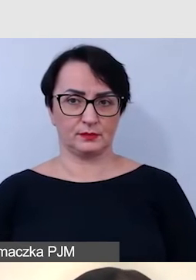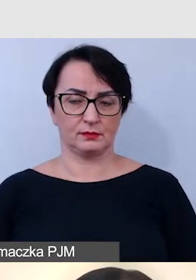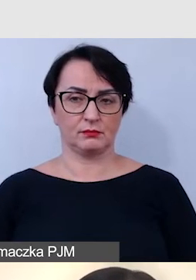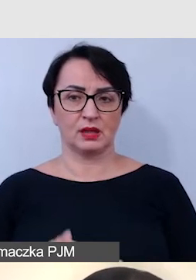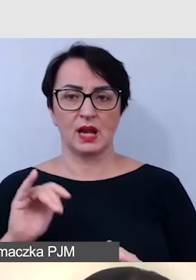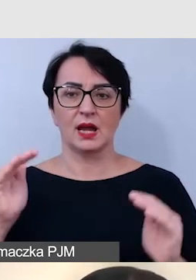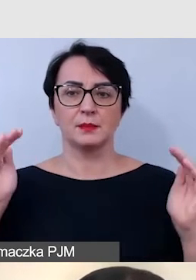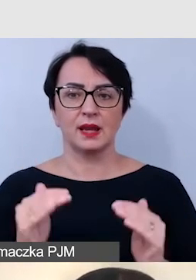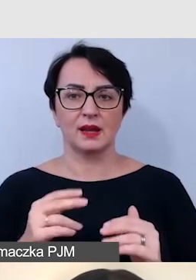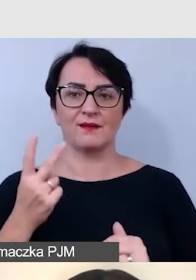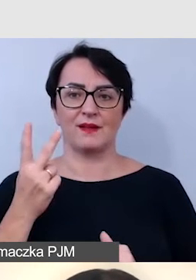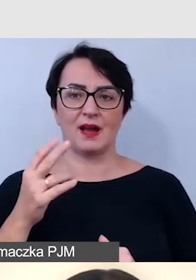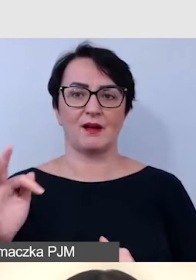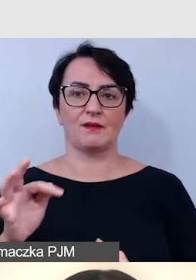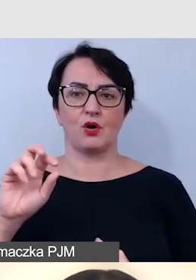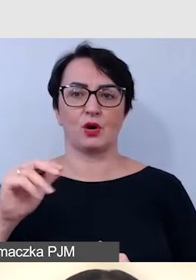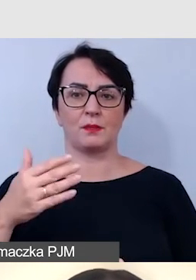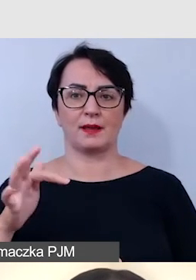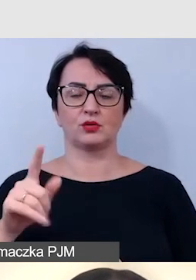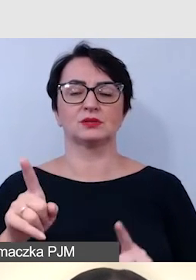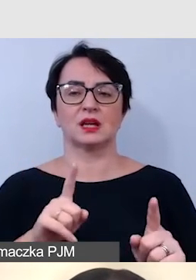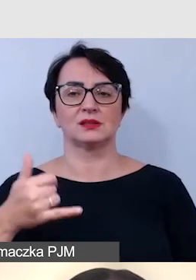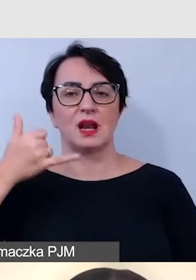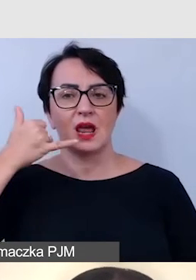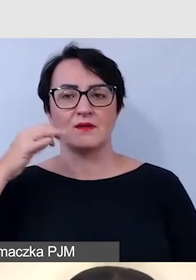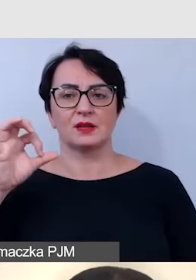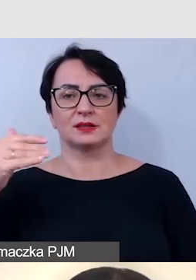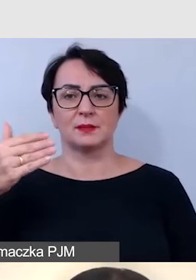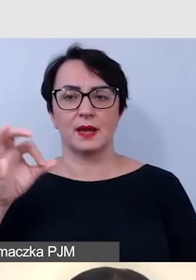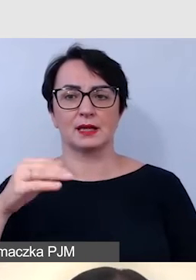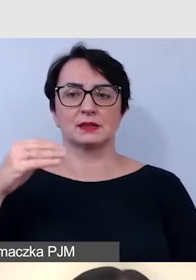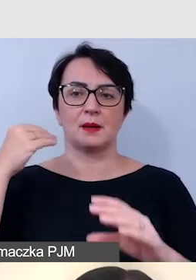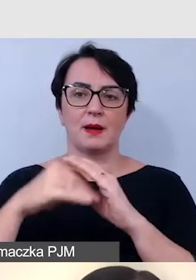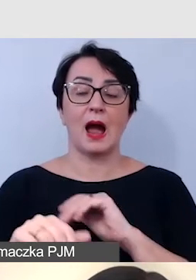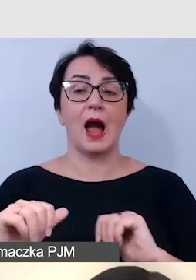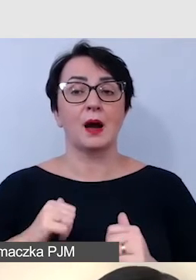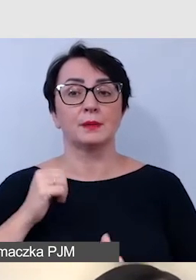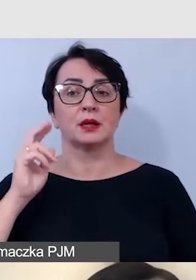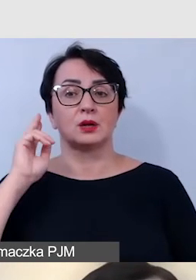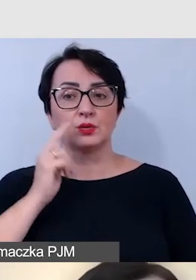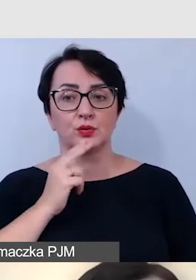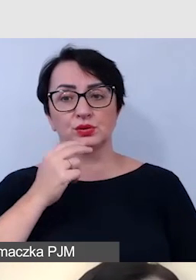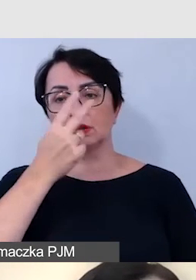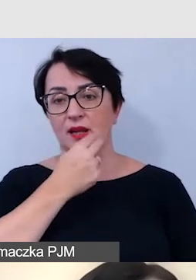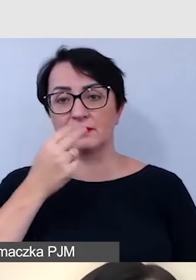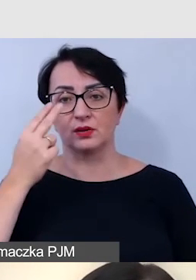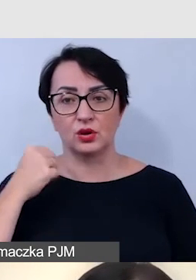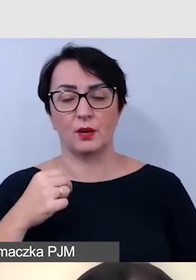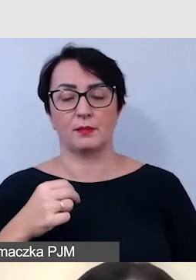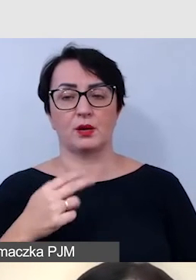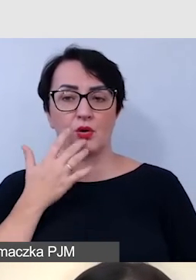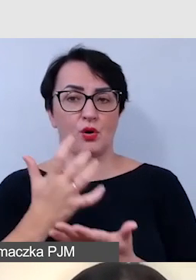formatach. Telefon, sms, mail. Tak, by zarówno osoby niewidome, jak i głuche mogły z niego